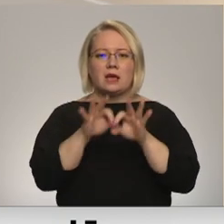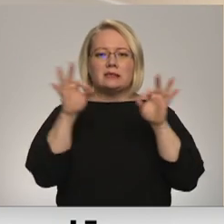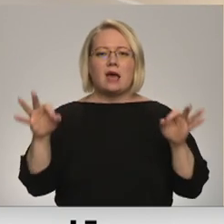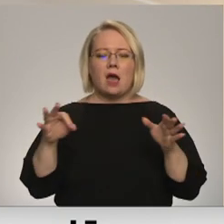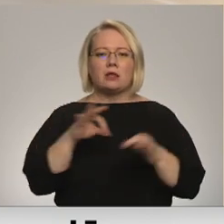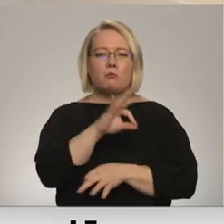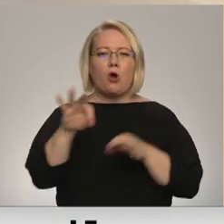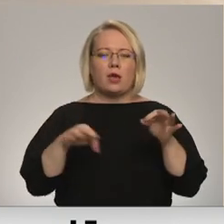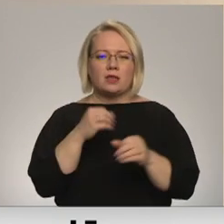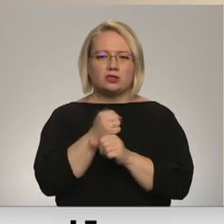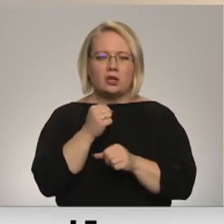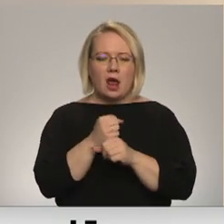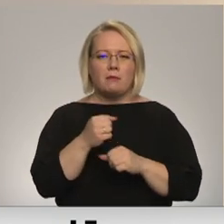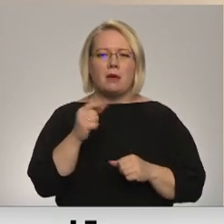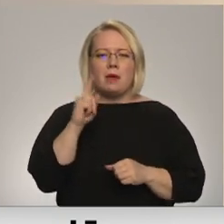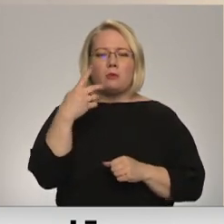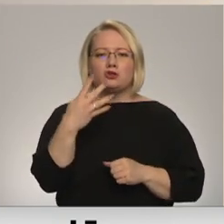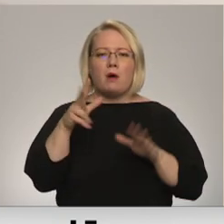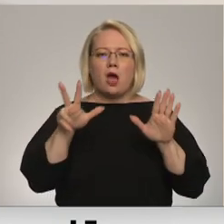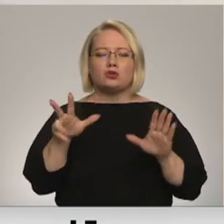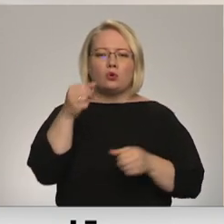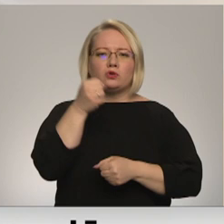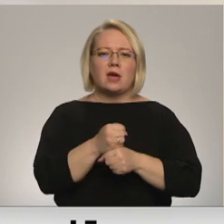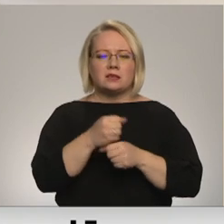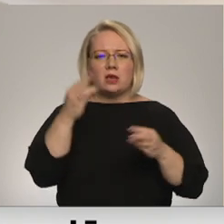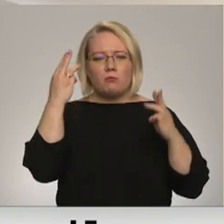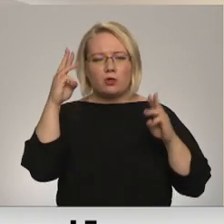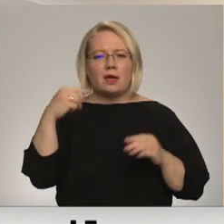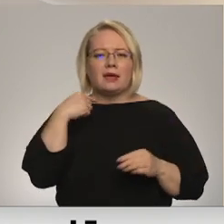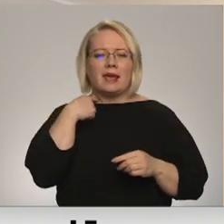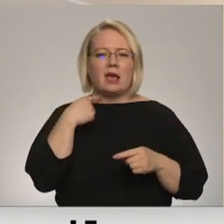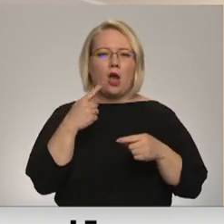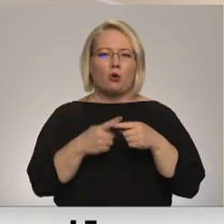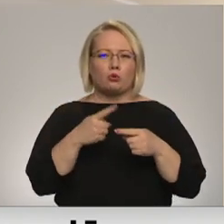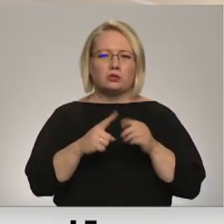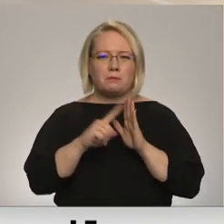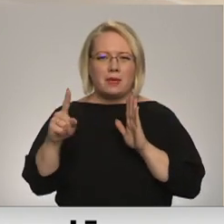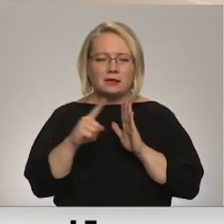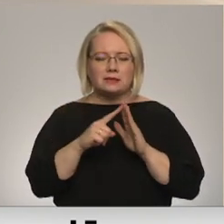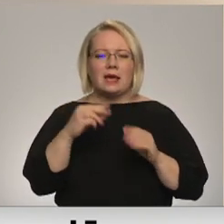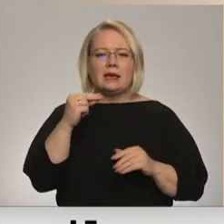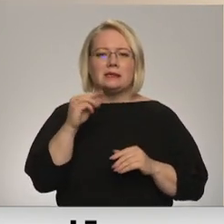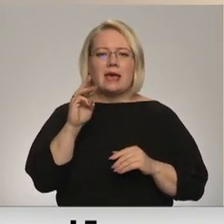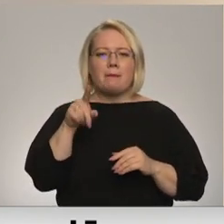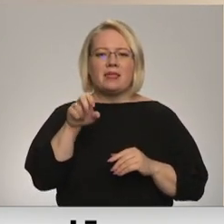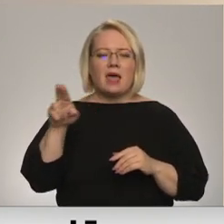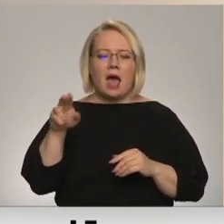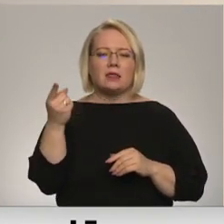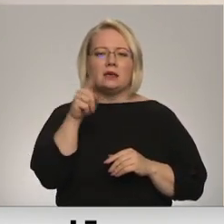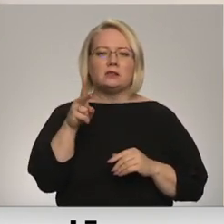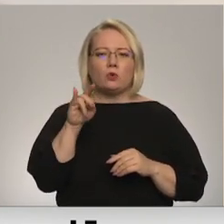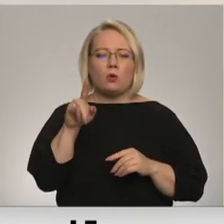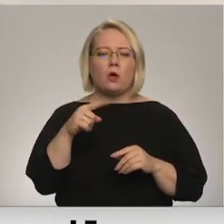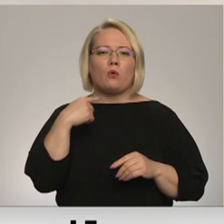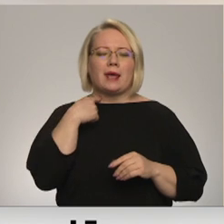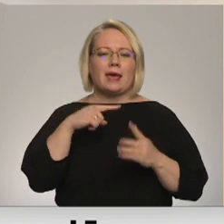darbi pirmo 48 stāciju modernizācijai maršrutos Rīga Krustpils, Zemitānis Kulte, Rīga Tukums 2 un Rīga